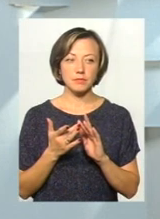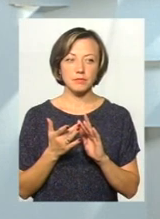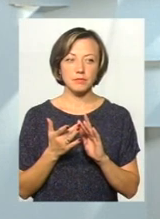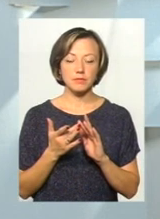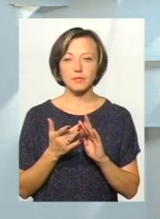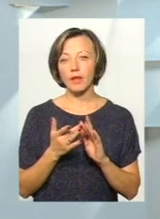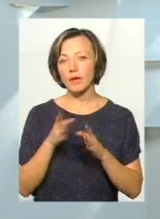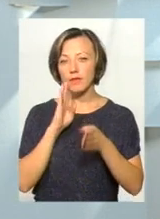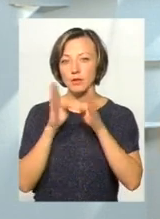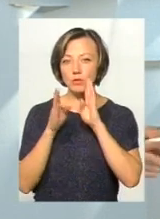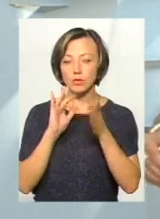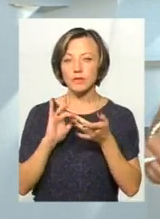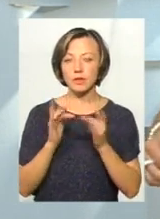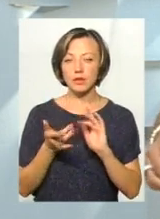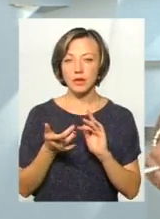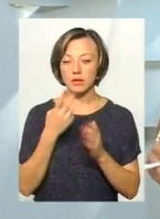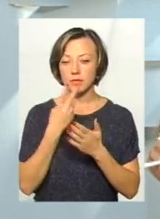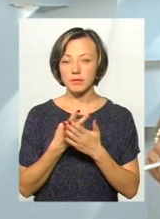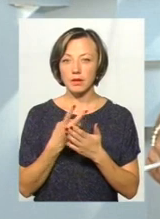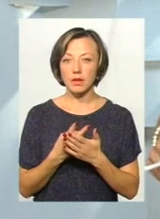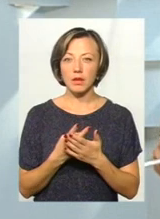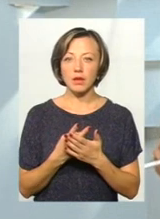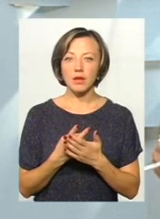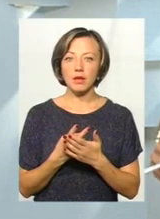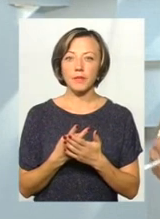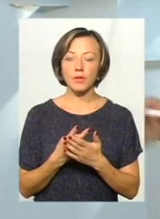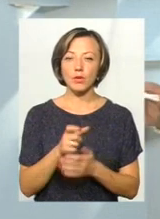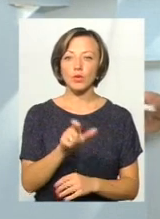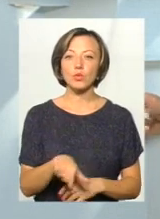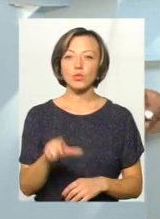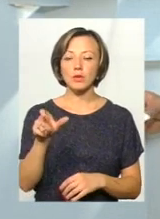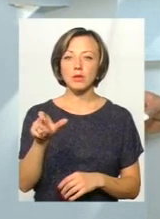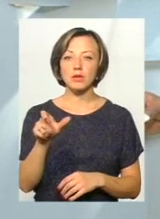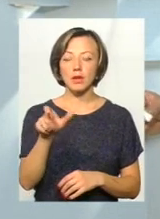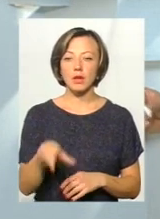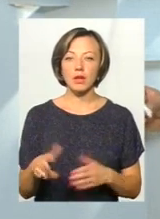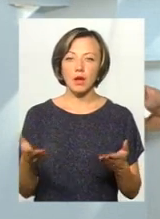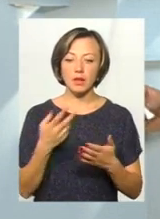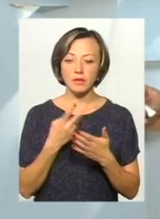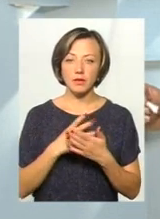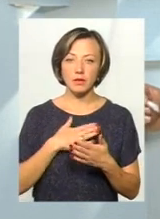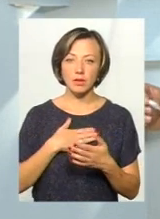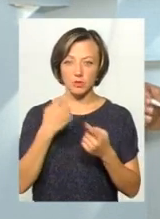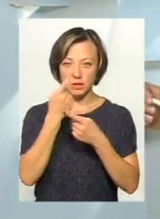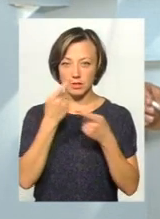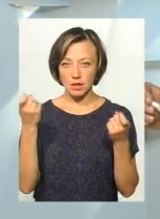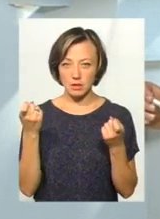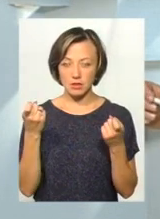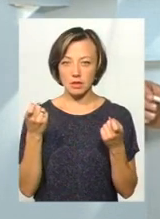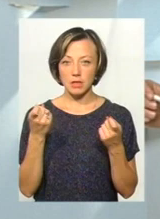у Фейсбуці, в інтернеті, зокрема на Фейсбуці, де людина, яка дивилася нашу трансляцію,